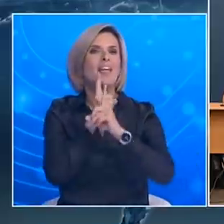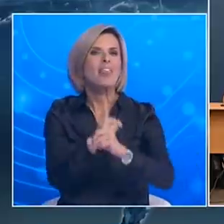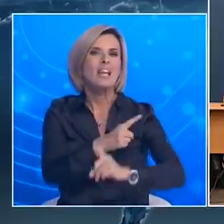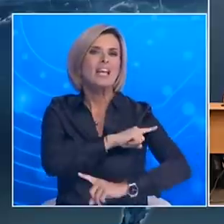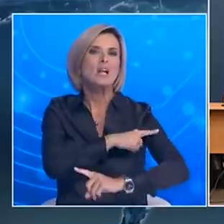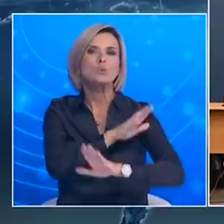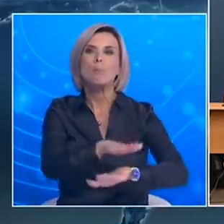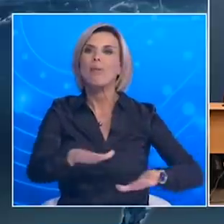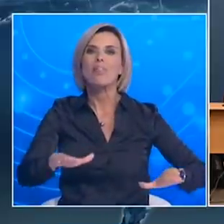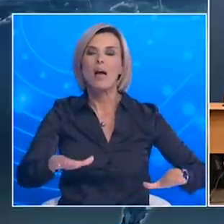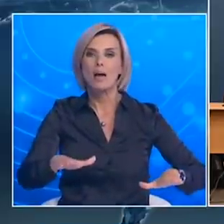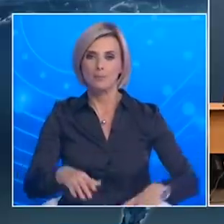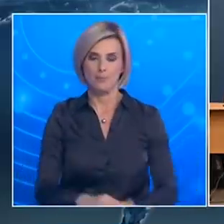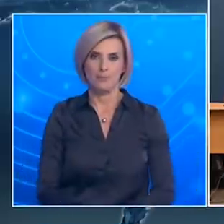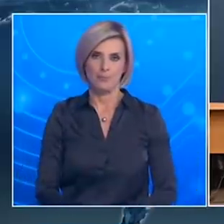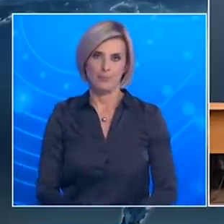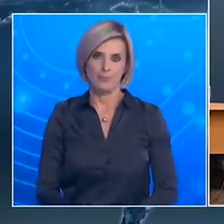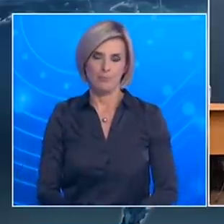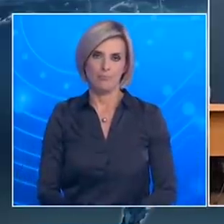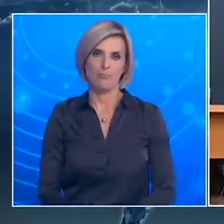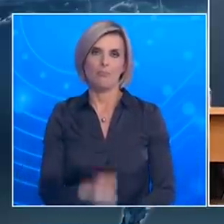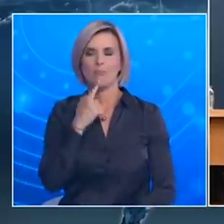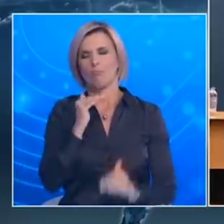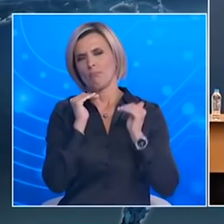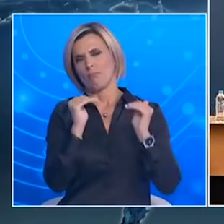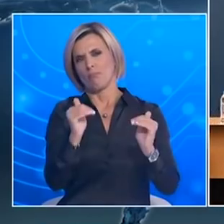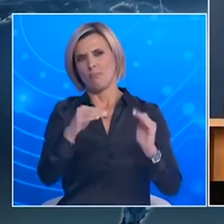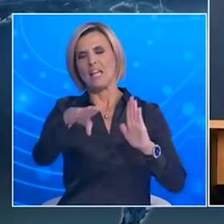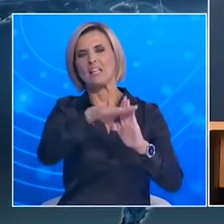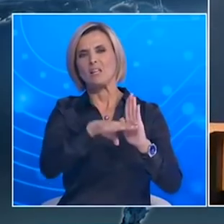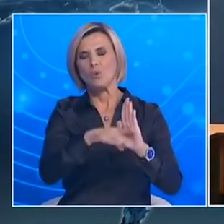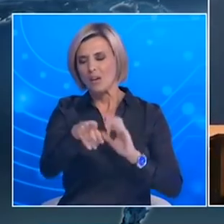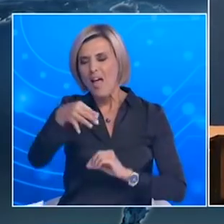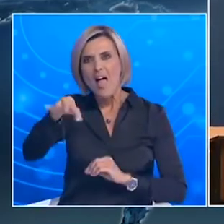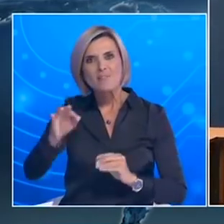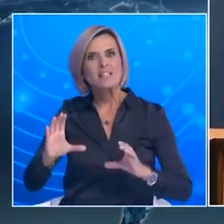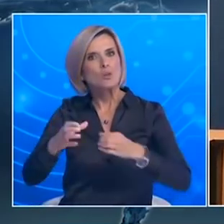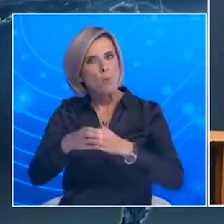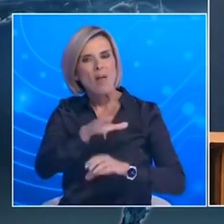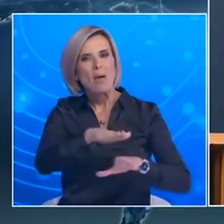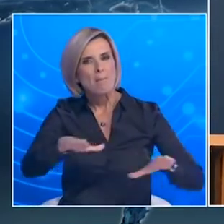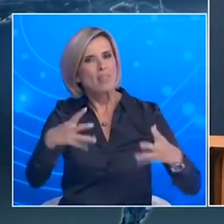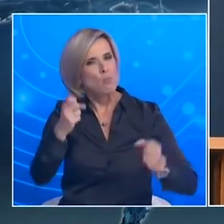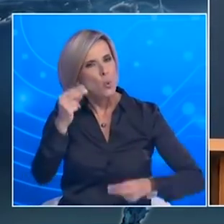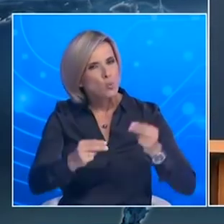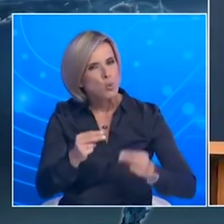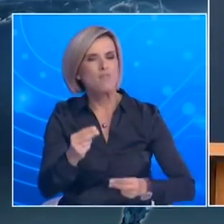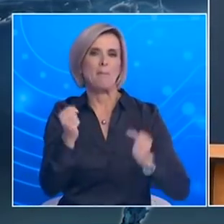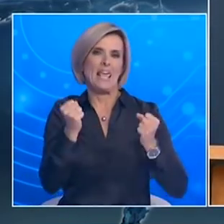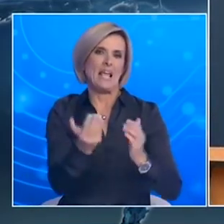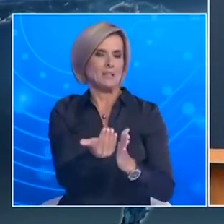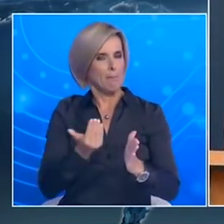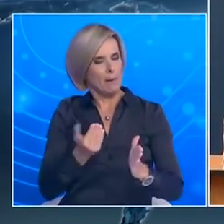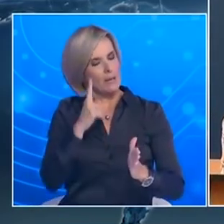Οι κατηγορίες των ευπαθών ομάδων δεν έχουν αλλάξει τη πορεία της επιδημίας Είναι οι ίδιες που ήτανε Όσον αφορά